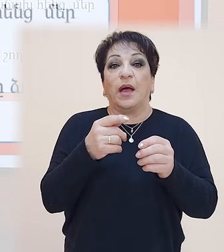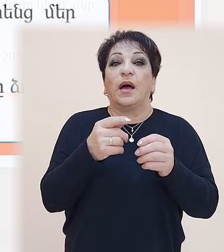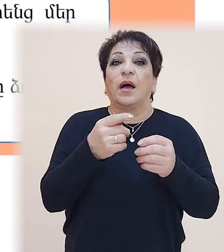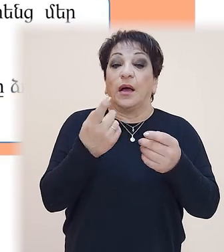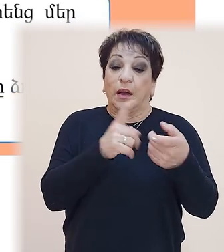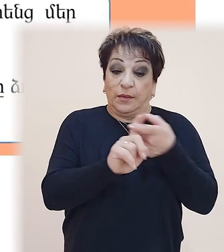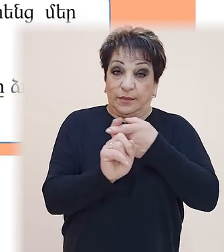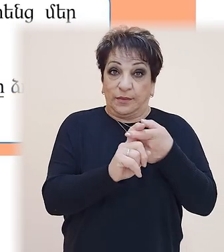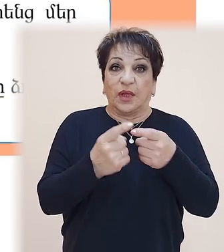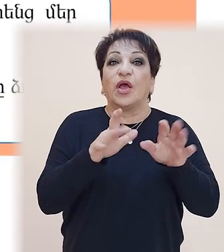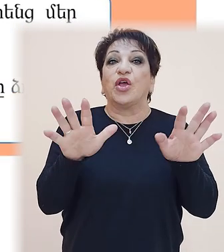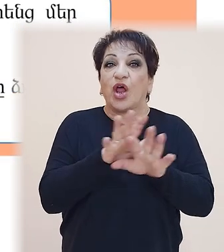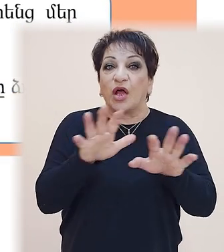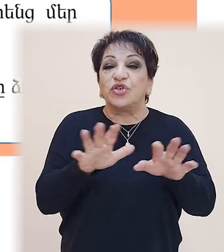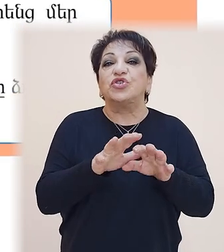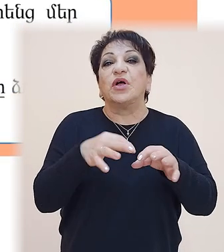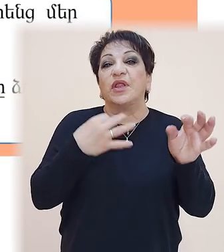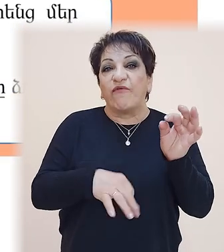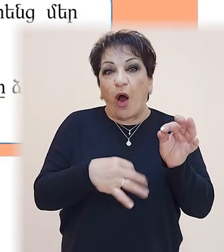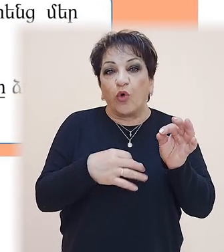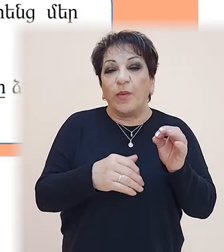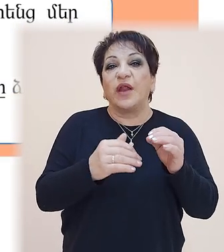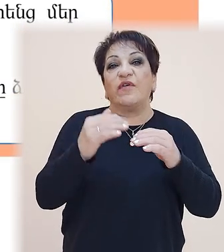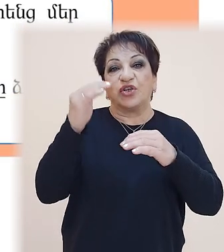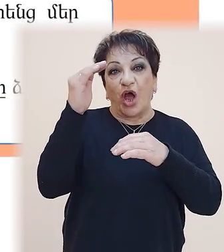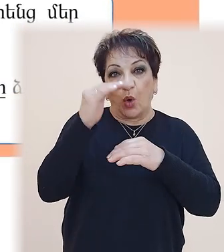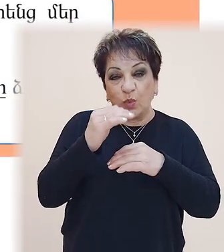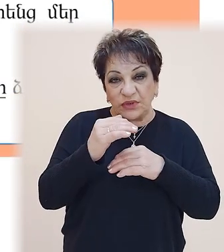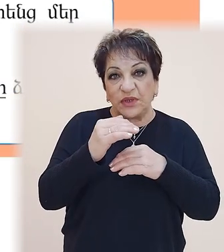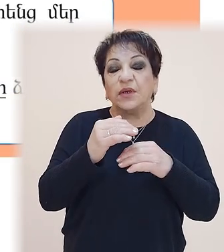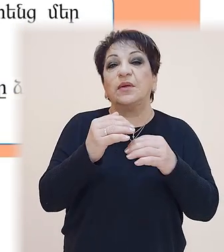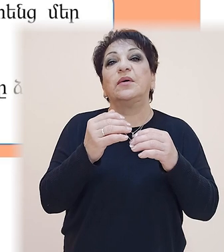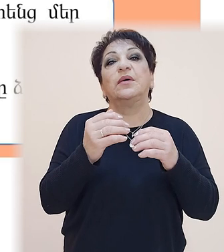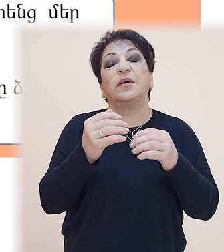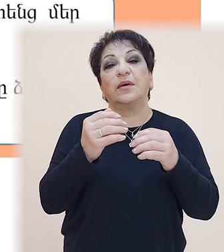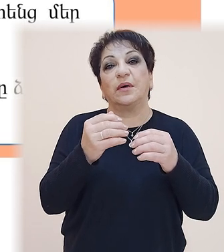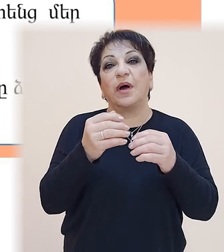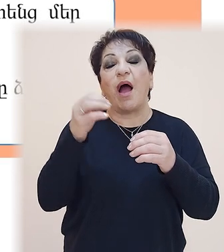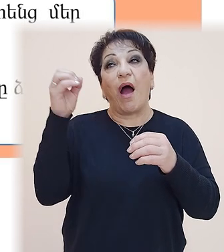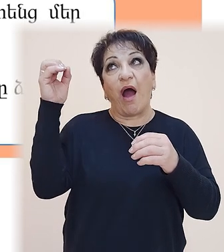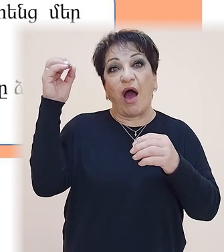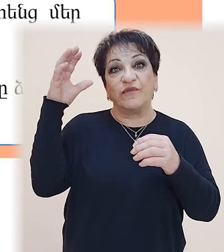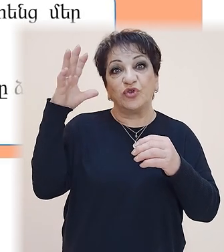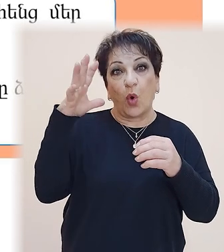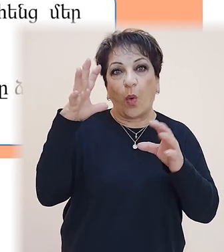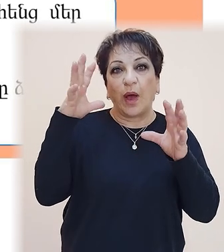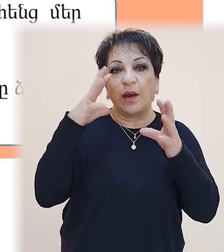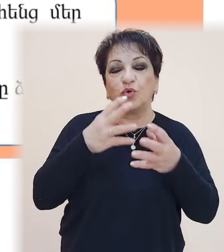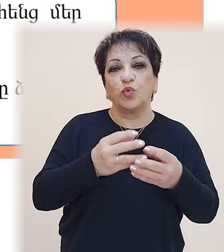երաժիշտը նվագում էր վերջալույսին մեկ նախադայսթյուն, երբ արևի շողերը ձուլվել ինչովի